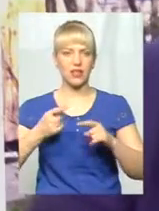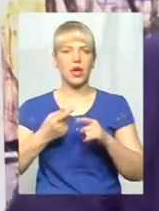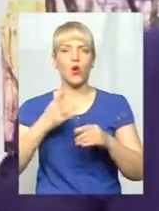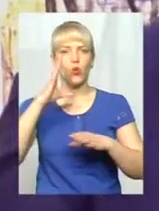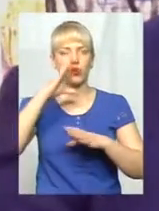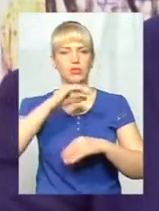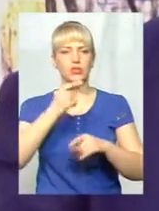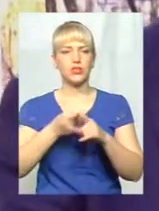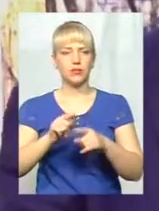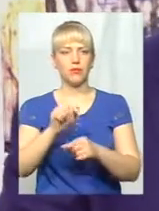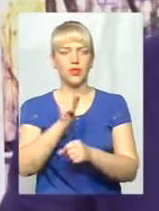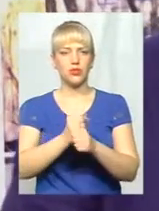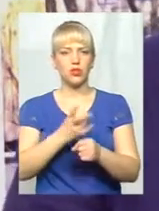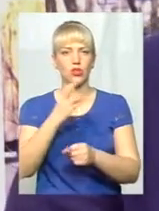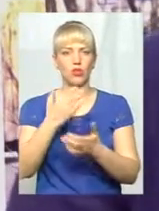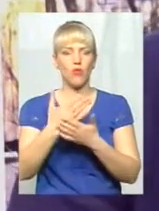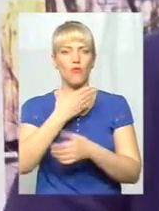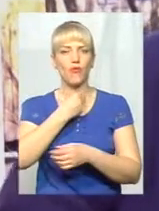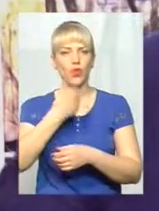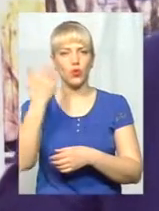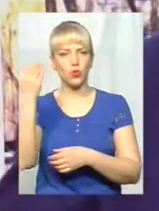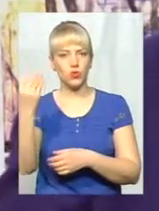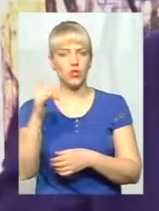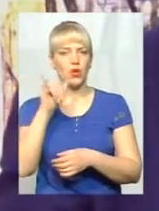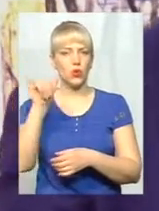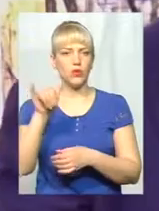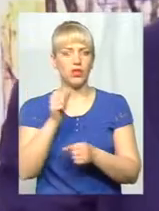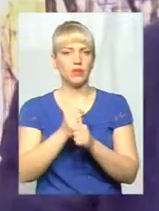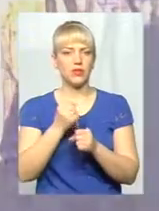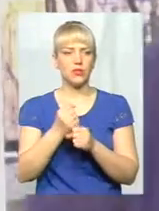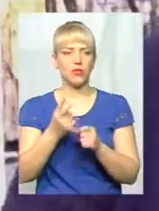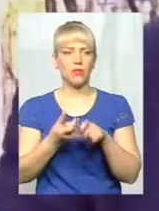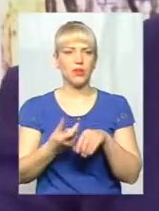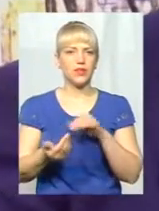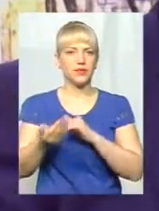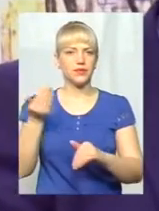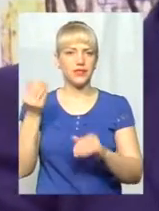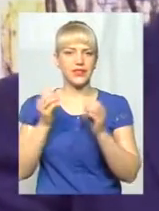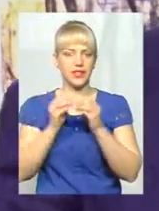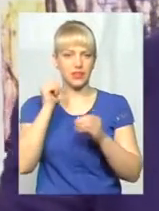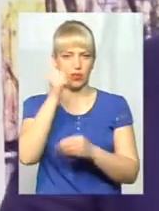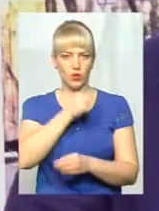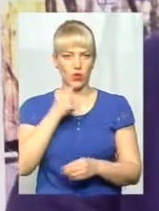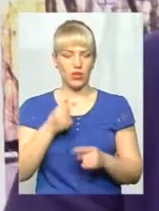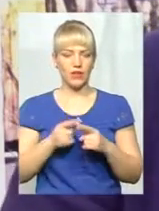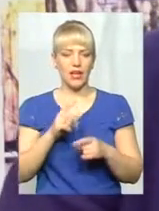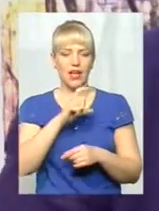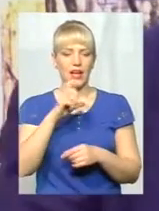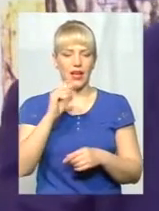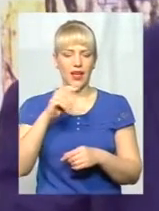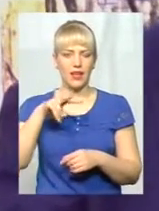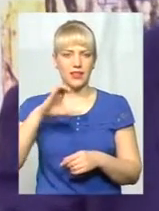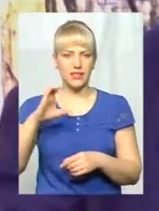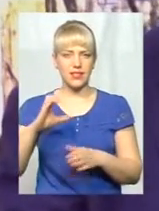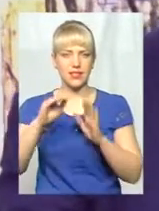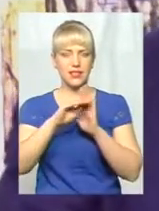Однак, в Вільмусі ця система працює вже понад 10 років. Саме «ІХІЛС» і все, що зв'язано з «ІХІЛС»,